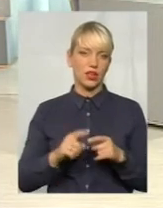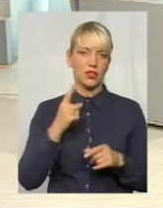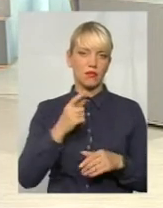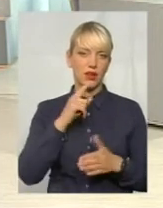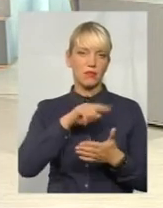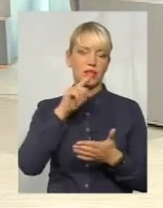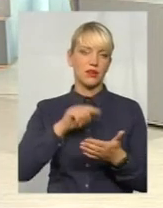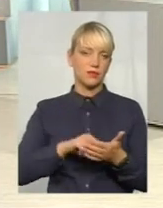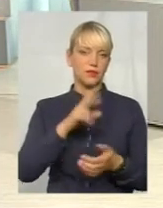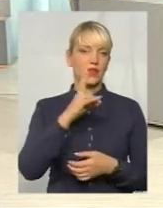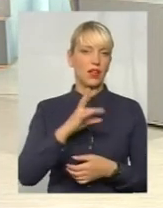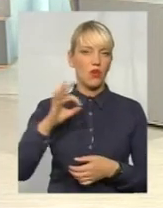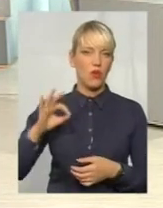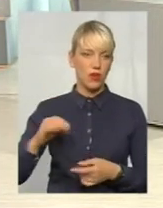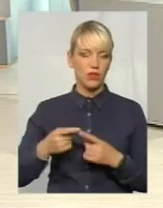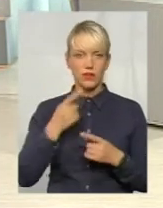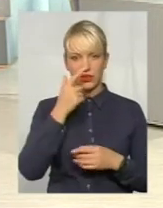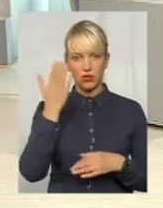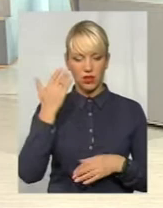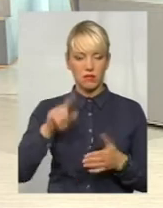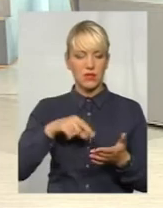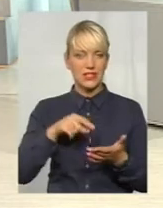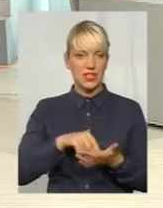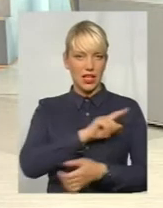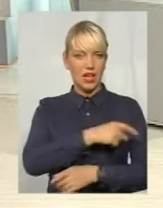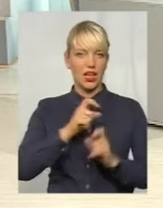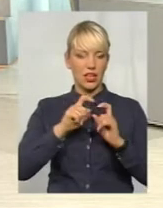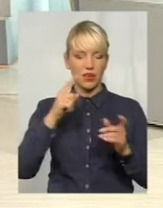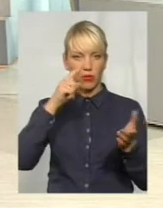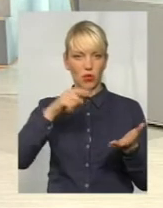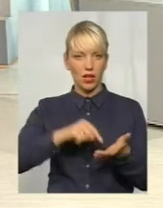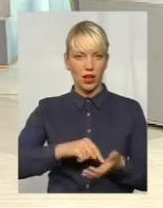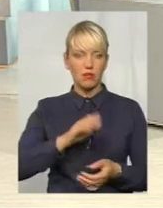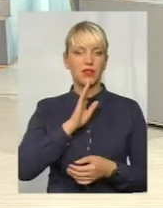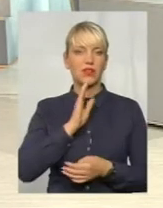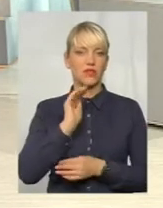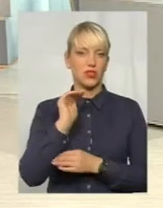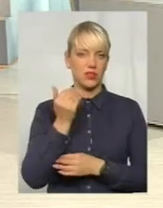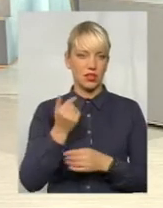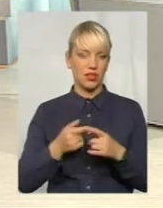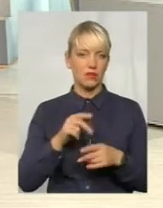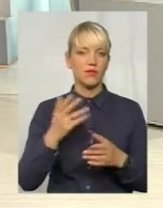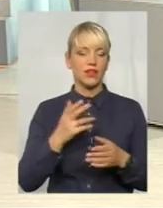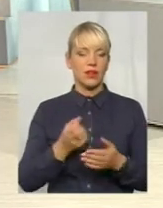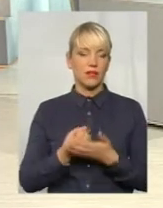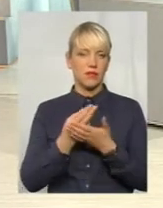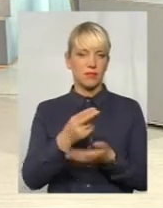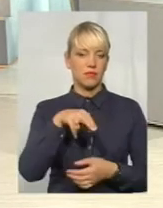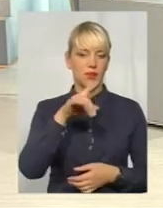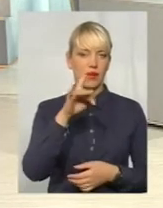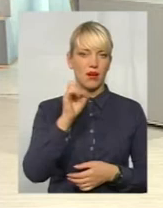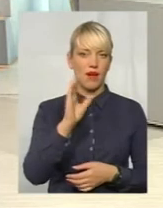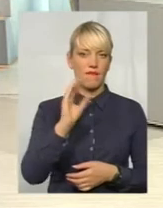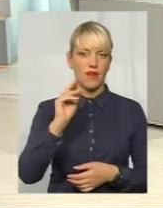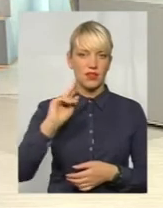Олегівни. Нещодавно до міської лікарні потрапила 7-річна дівчинка, в якої діагностували правець. Що це за хвороба?